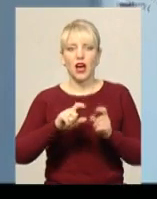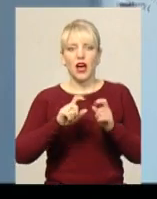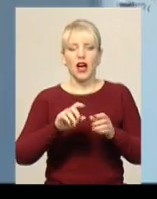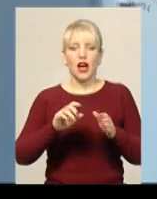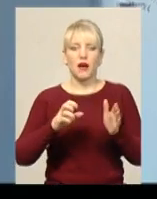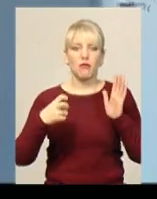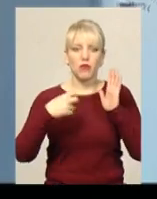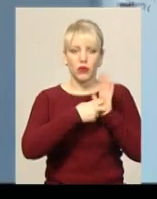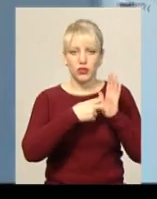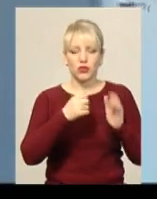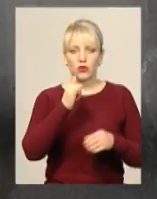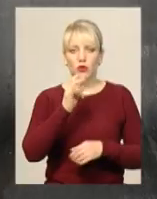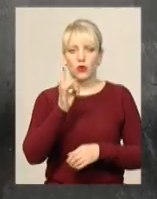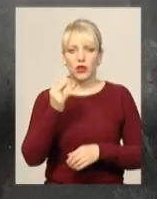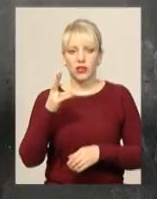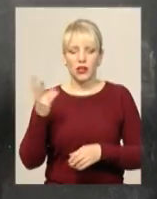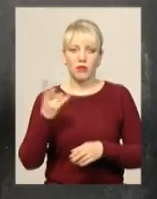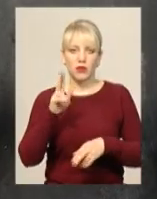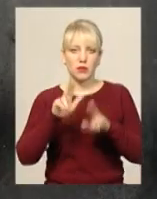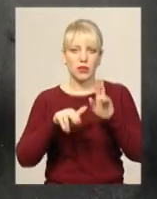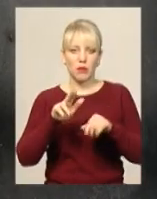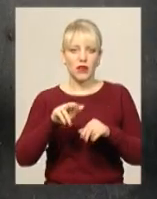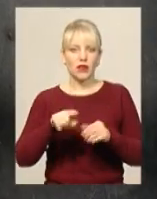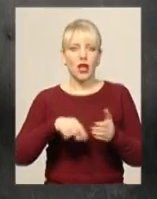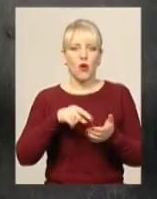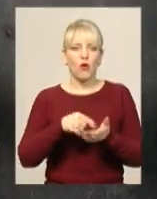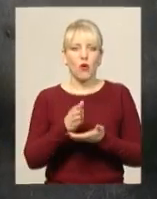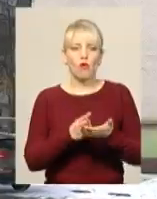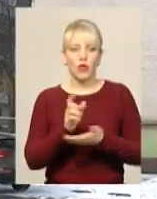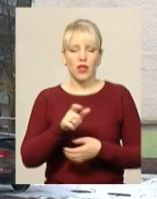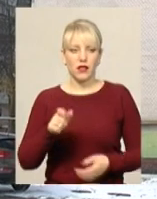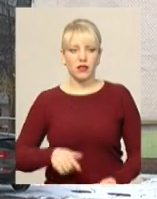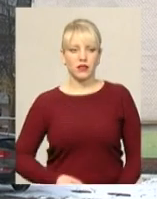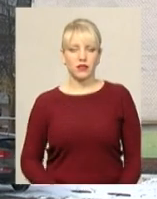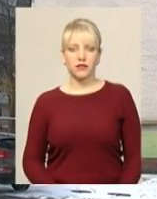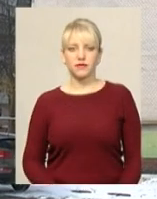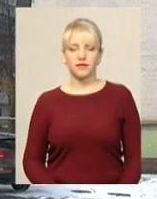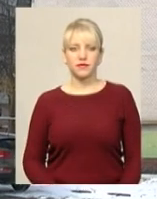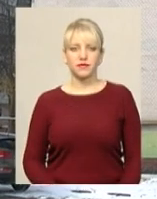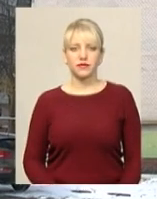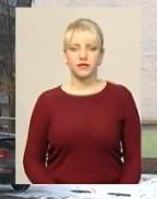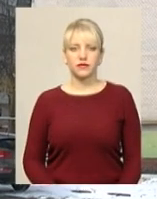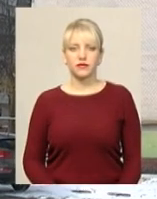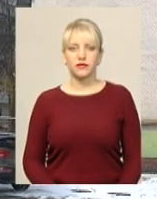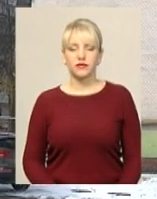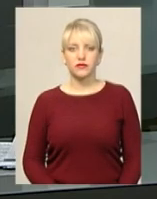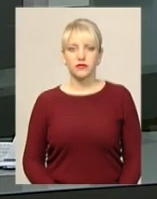стінах панельок мають замалювати комунальники. Світлана Русіна, Олександр Горішевський, Дем'ян Цегольник. Новини Поділля Центр.